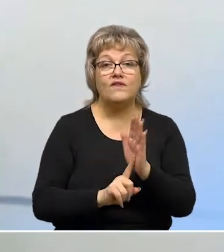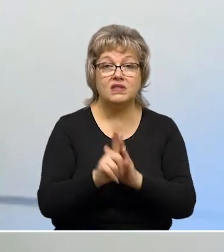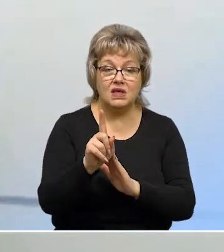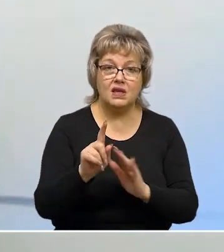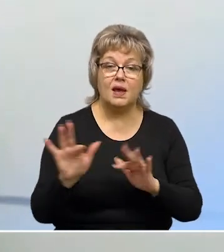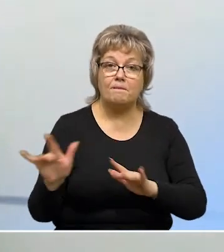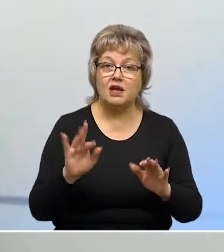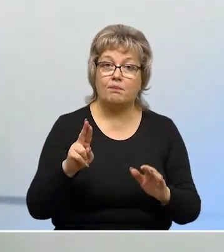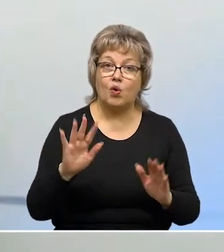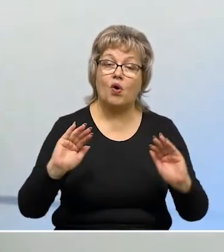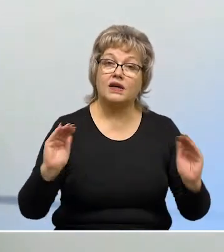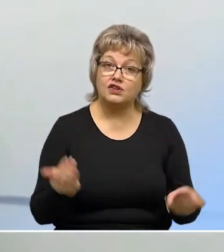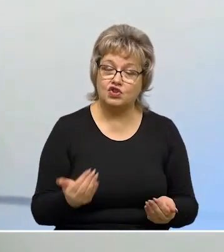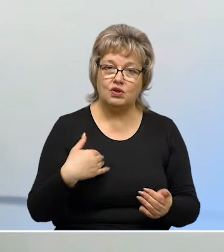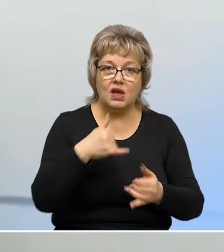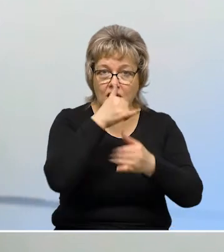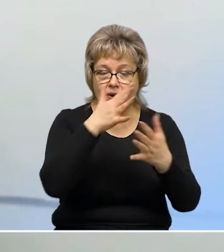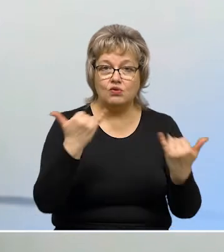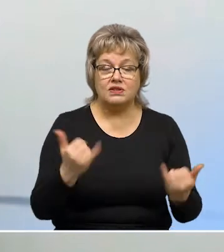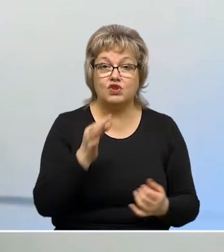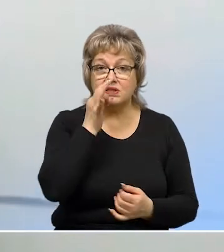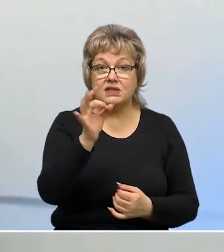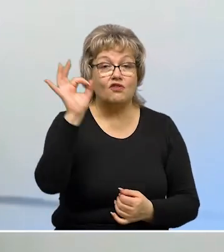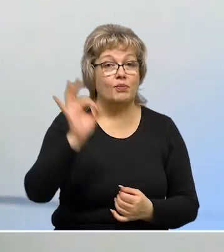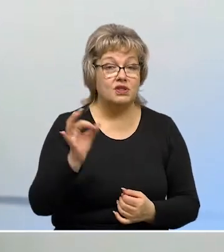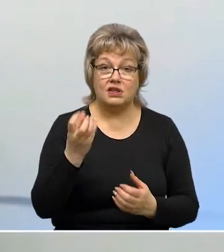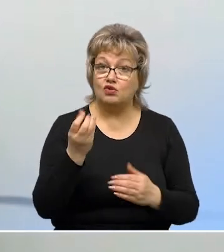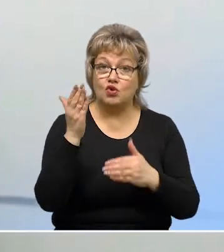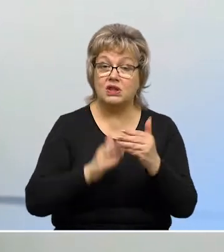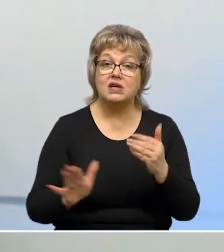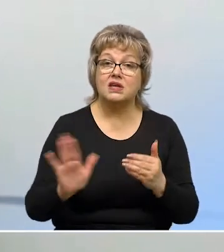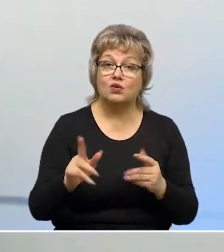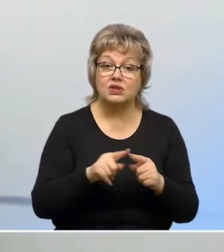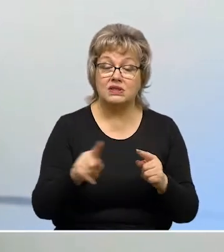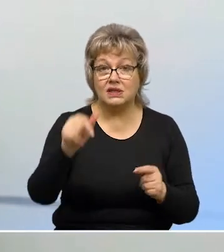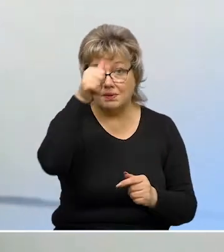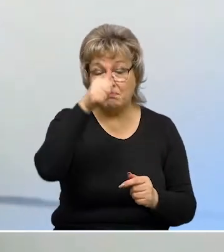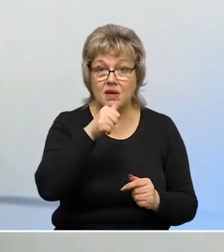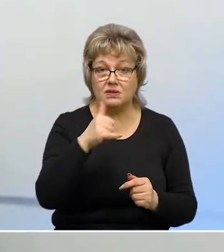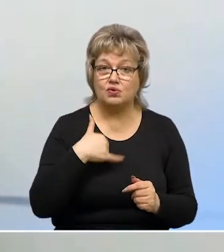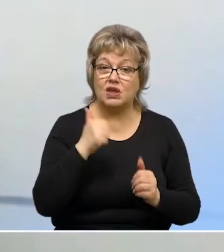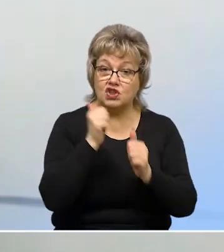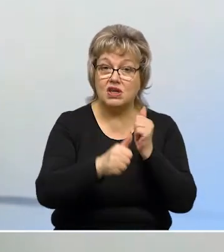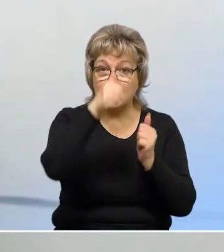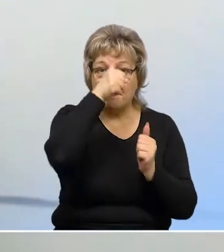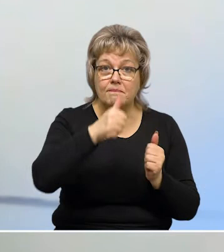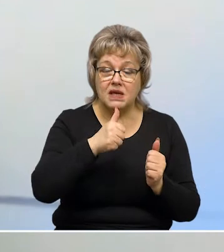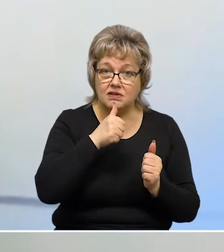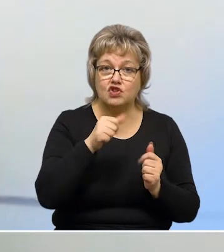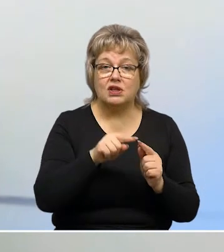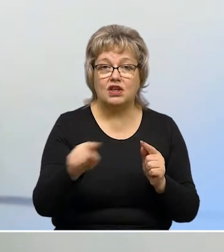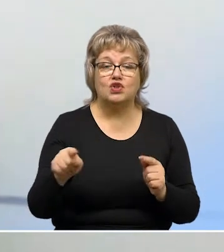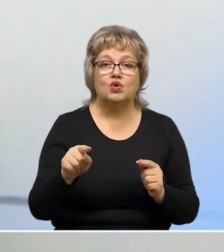введения мер по ограничению. Сегодня я не могу сказать в процентах, еще не закончился цикл месяц. У нас ежемесячный